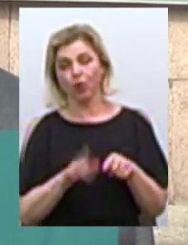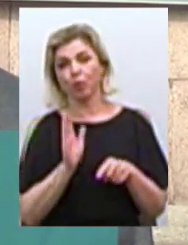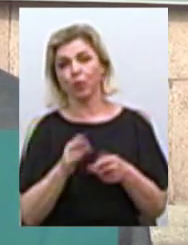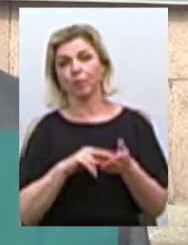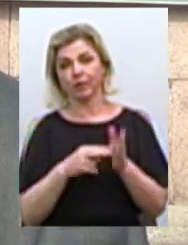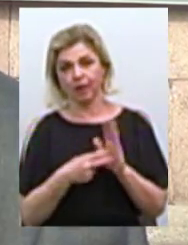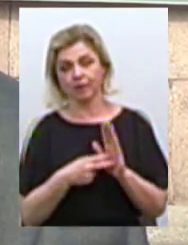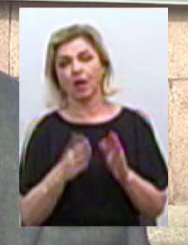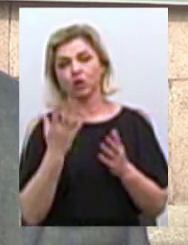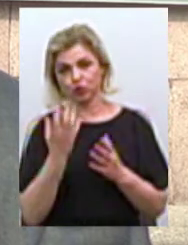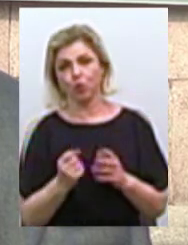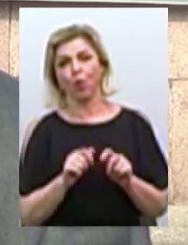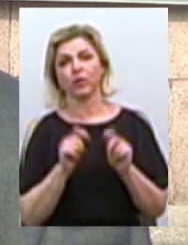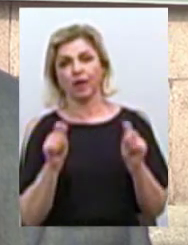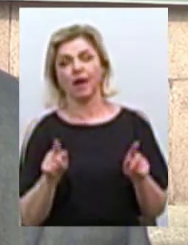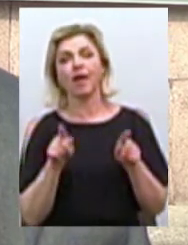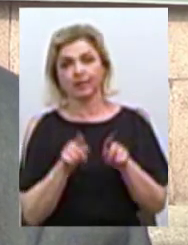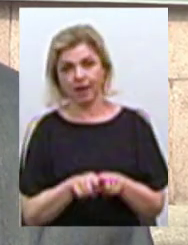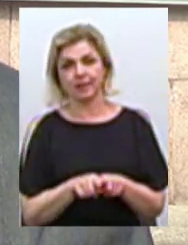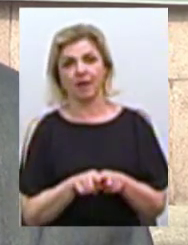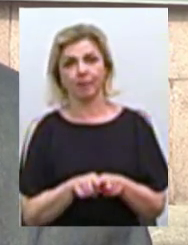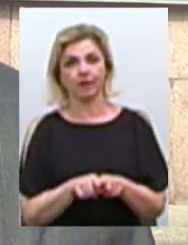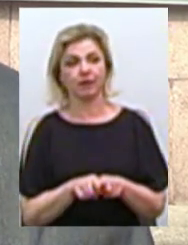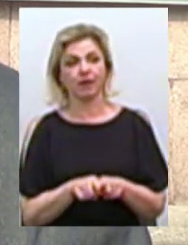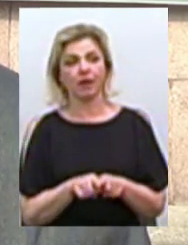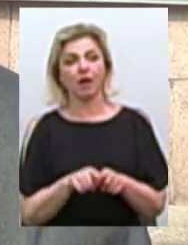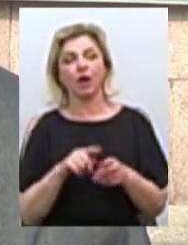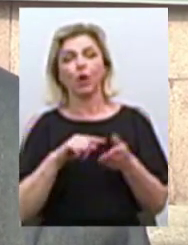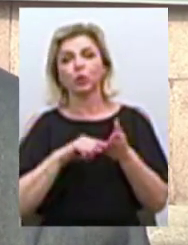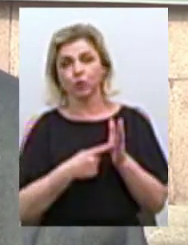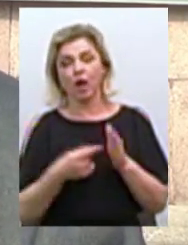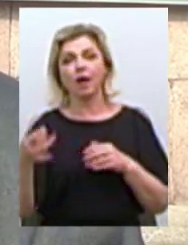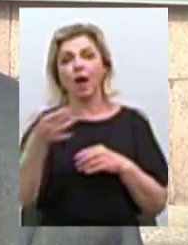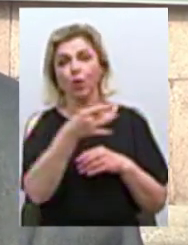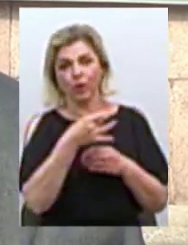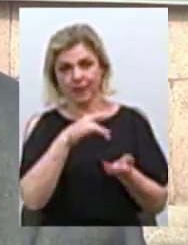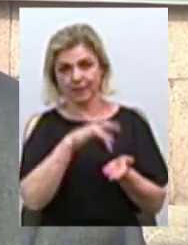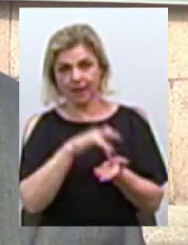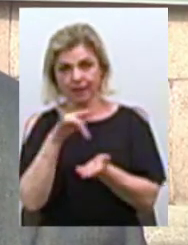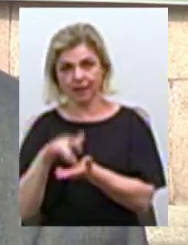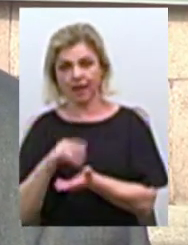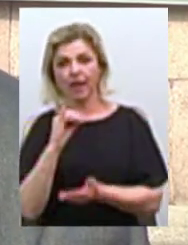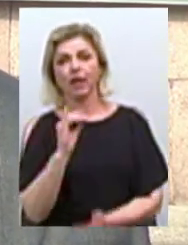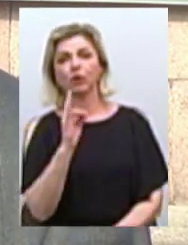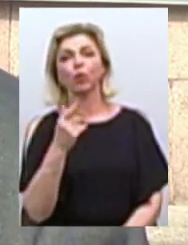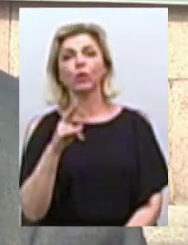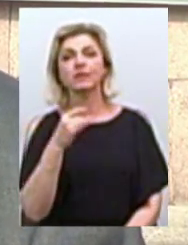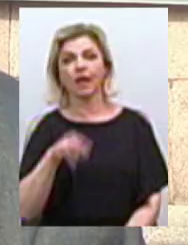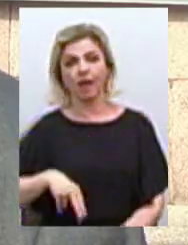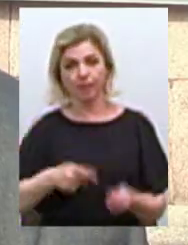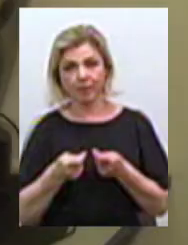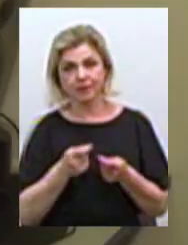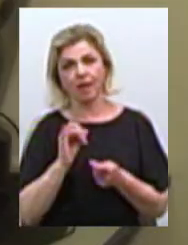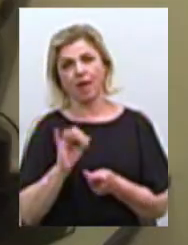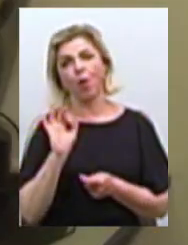відкрити такі самі пункти районні центри в Венгульській адміністрації і в Корабельній